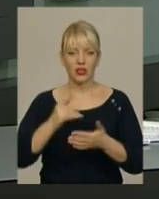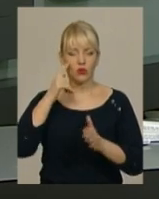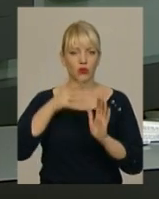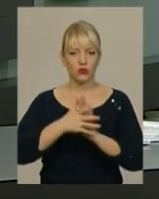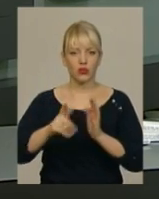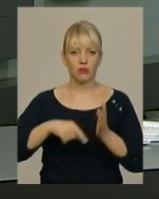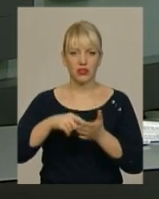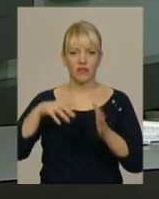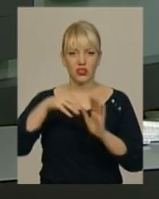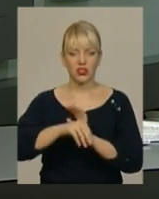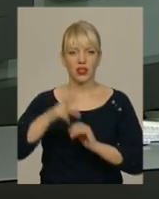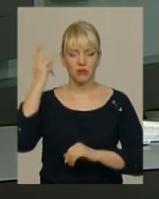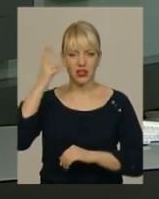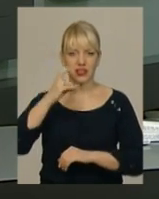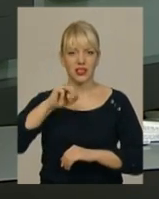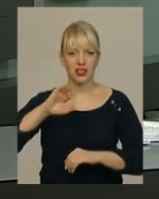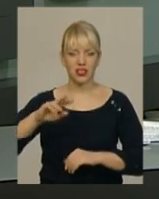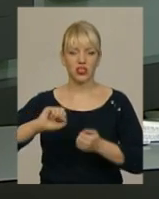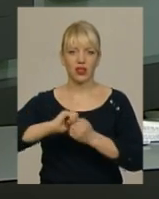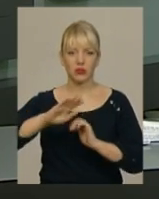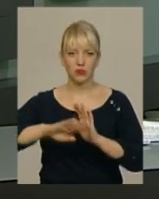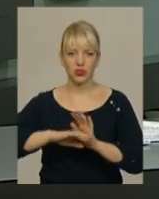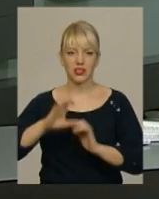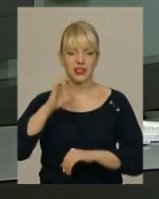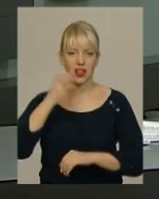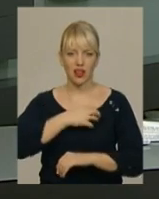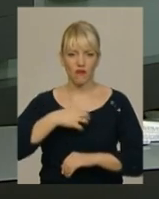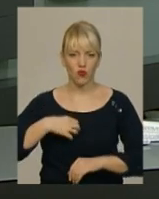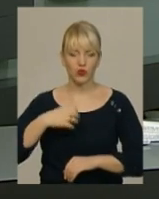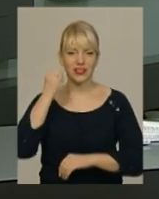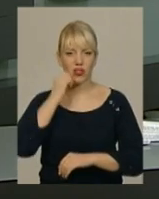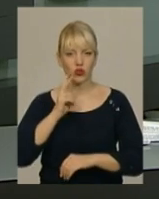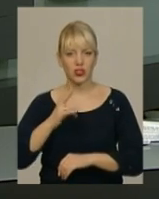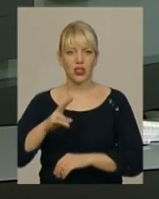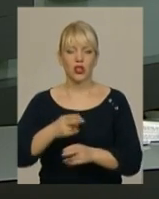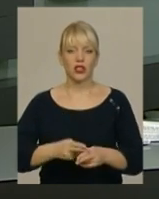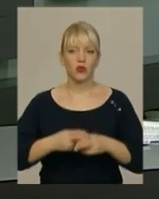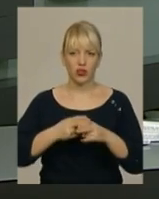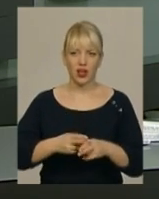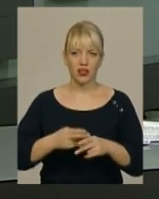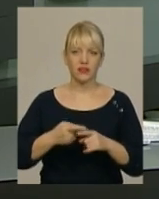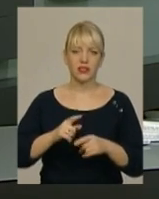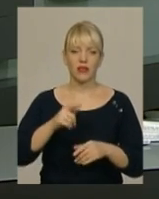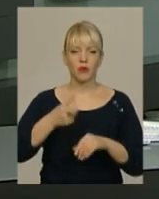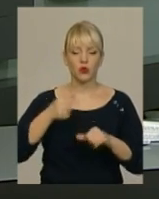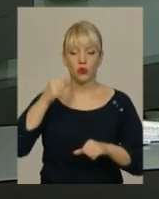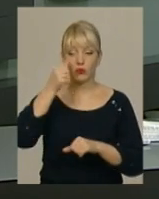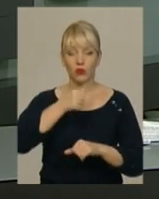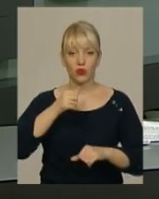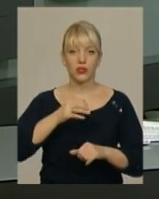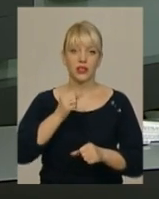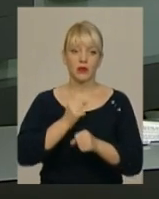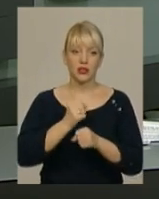Хмельницький, Нетішин, Кам'янець-Подільський, Славута, Старокостянтинів, Шепетівка та Дунаївці. У минулому році найпрозоріше в області